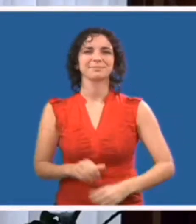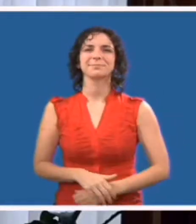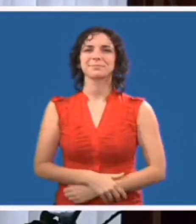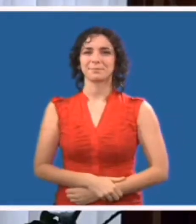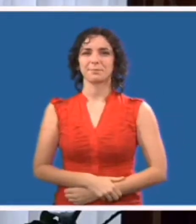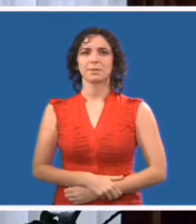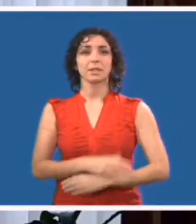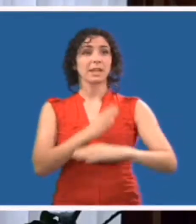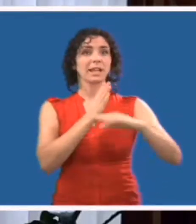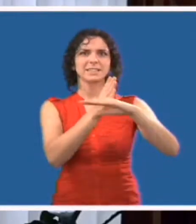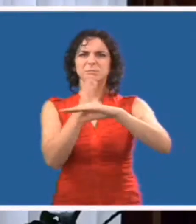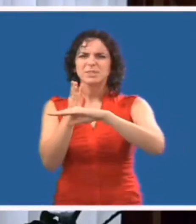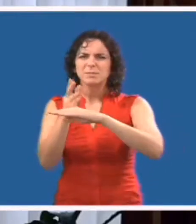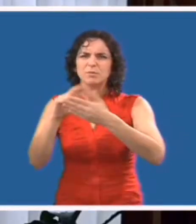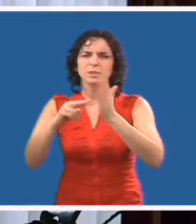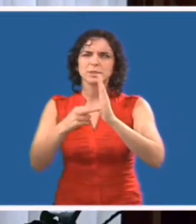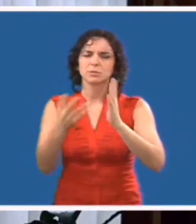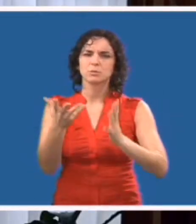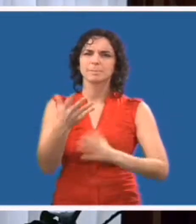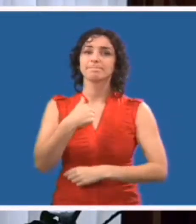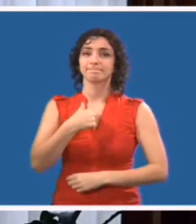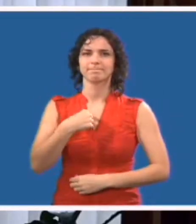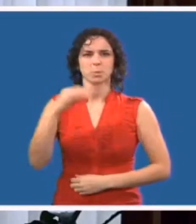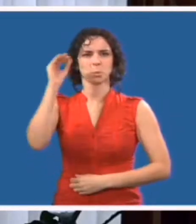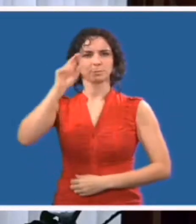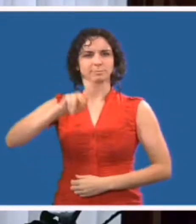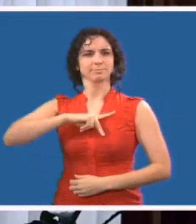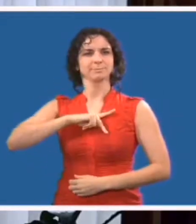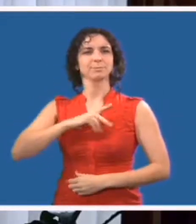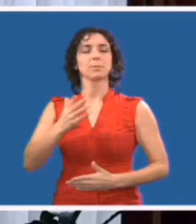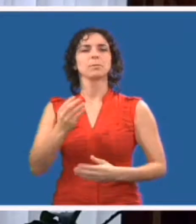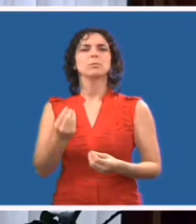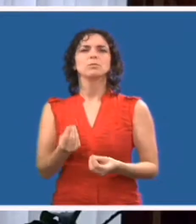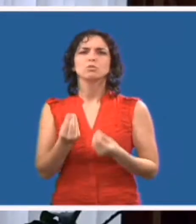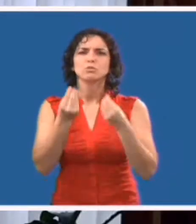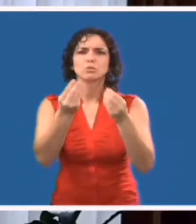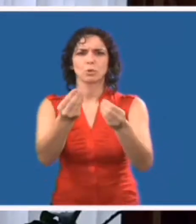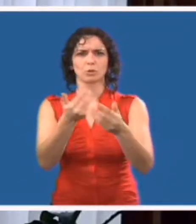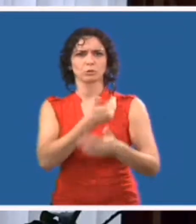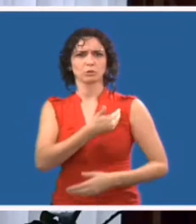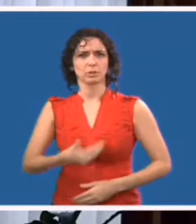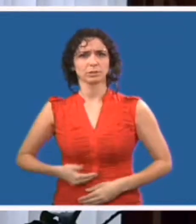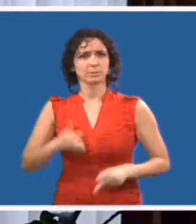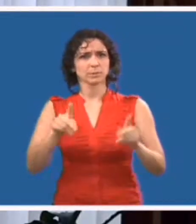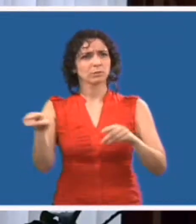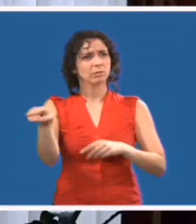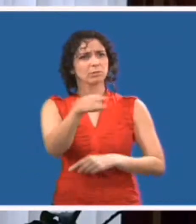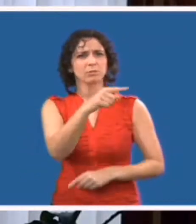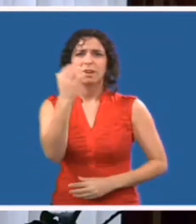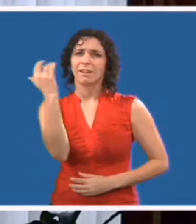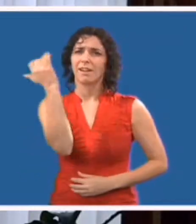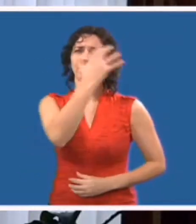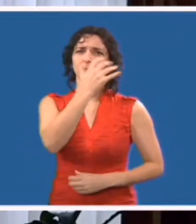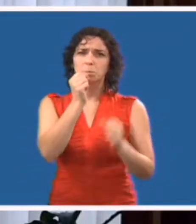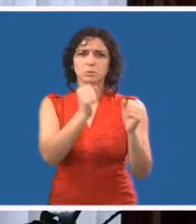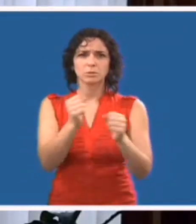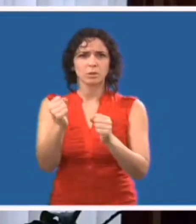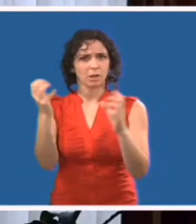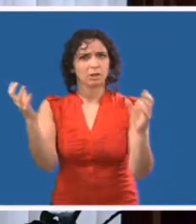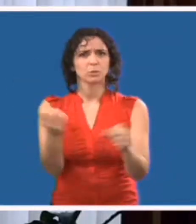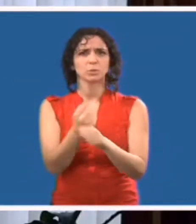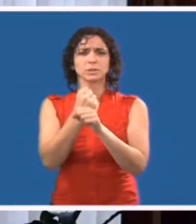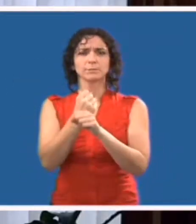J'ai alors défini l'accessibilité comme ce qui permet aux gens de réaliser pleinement leur potentiel